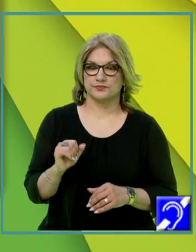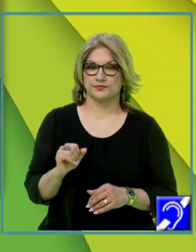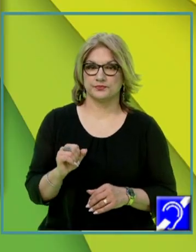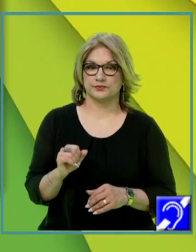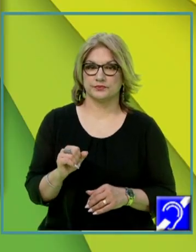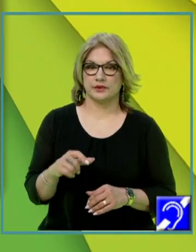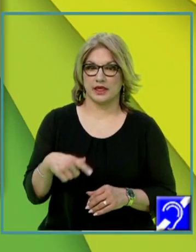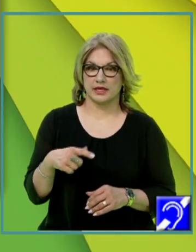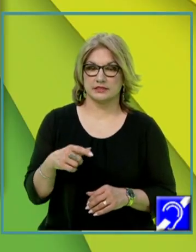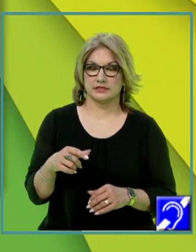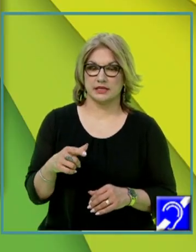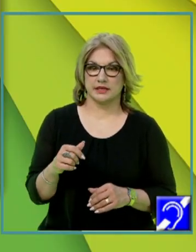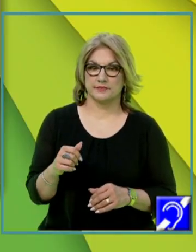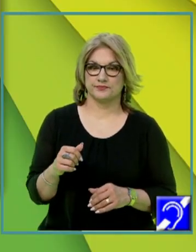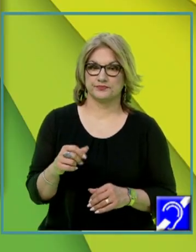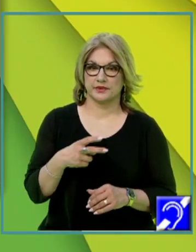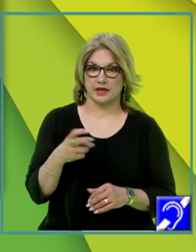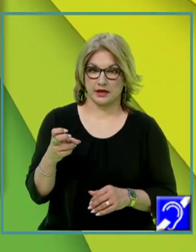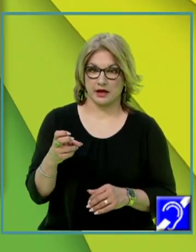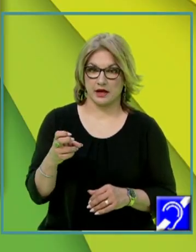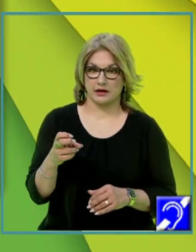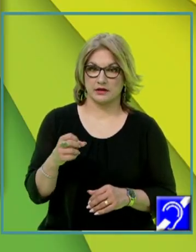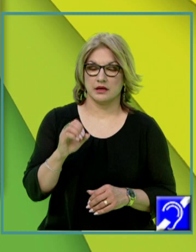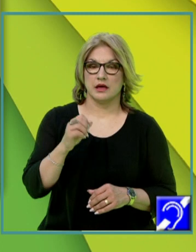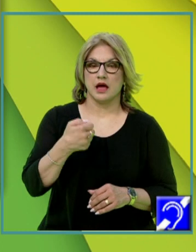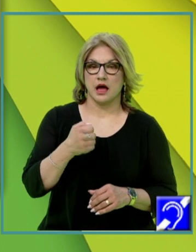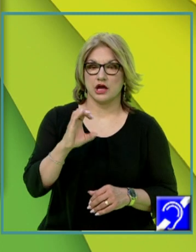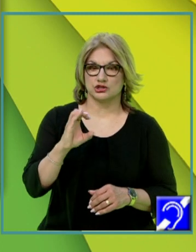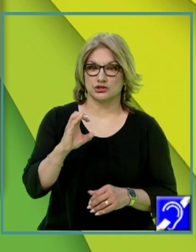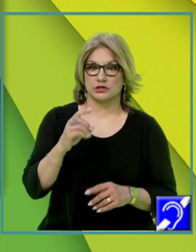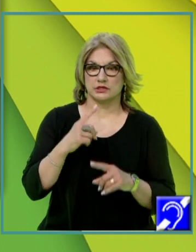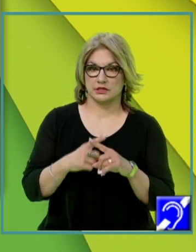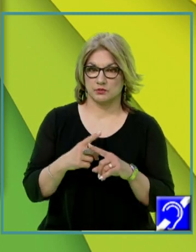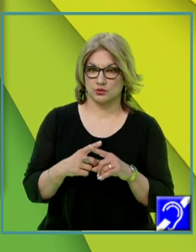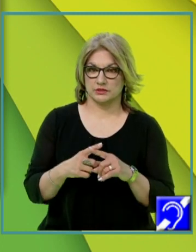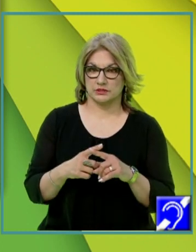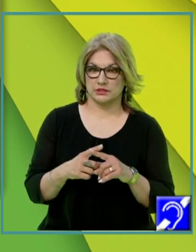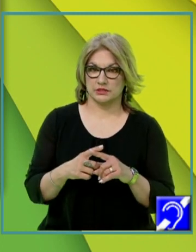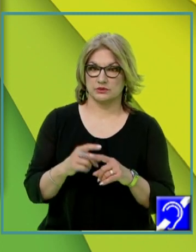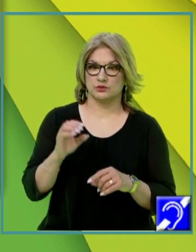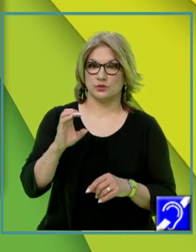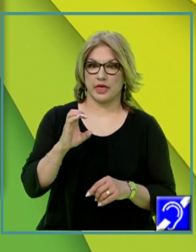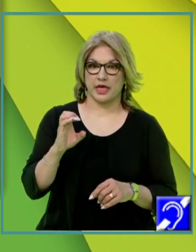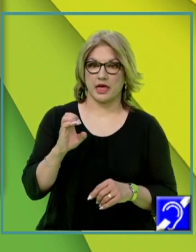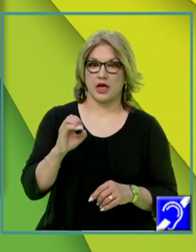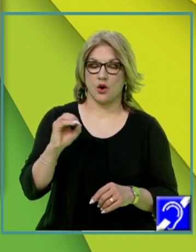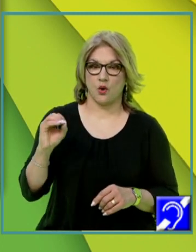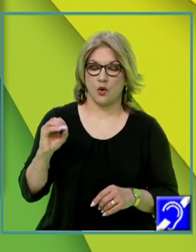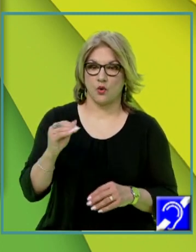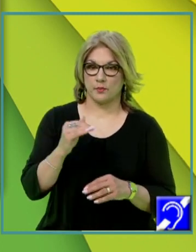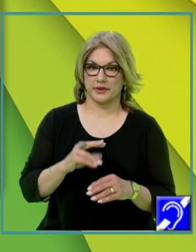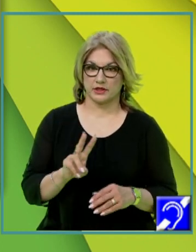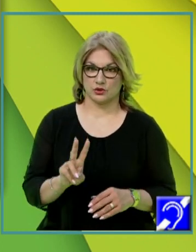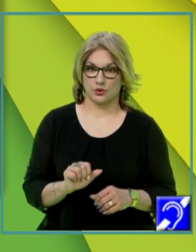este egală cu AC de înmulțit cu EO totul pe 2.